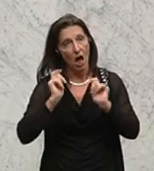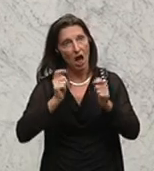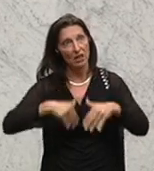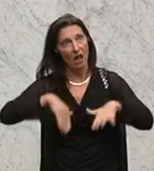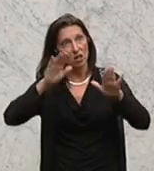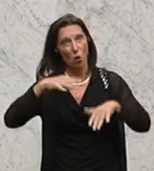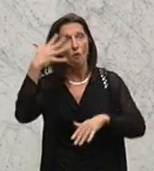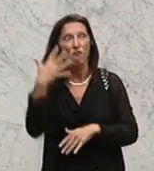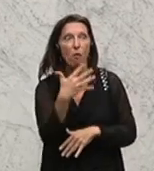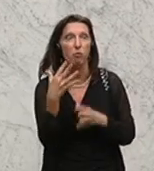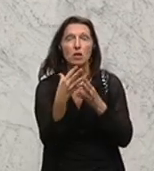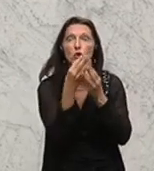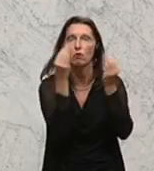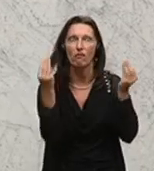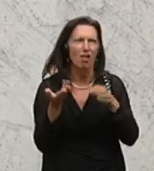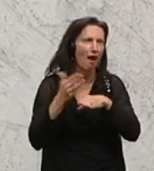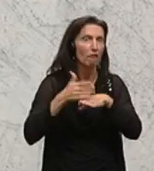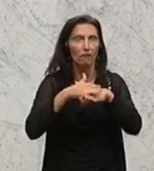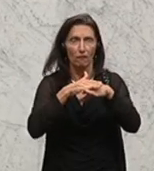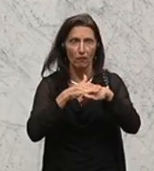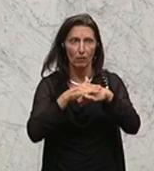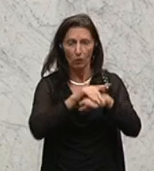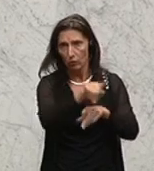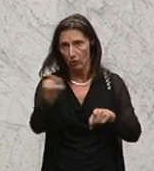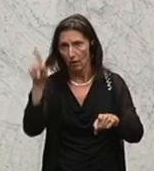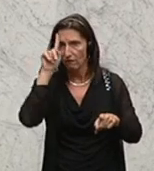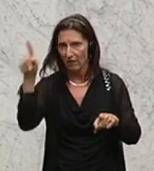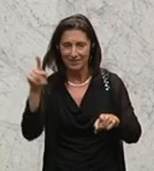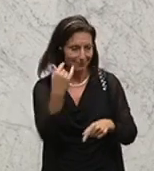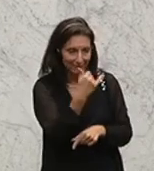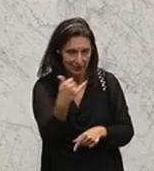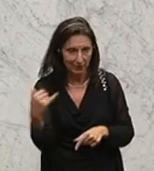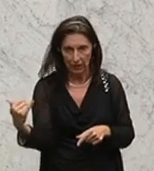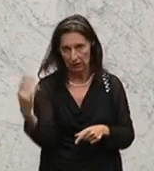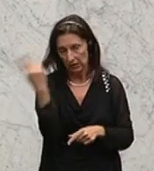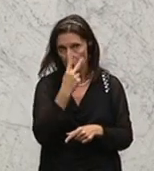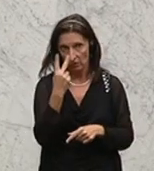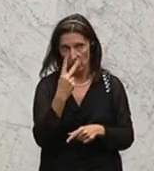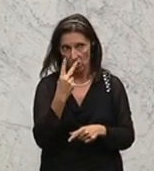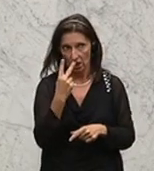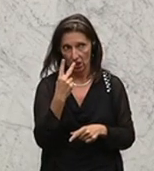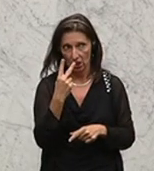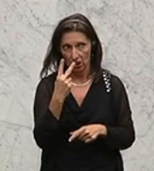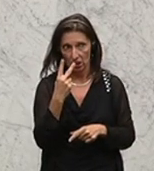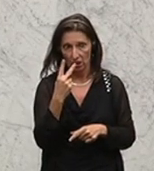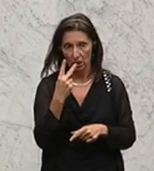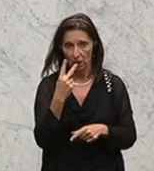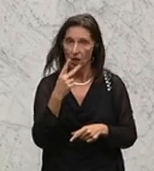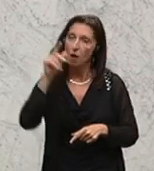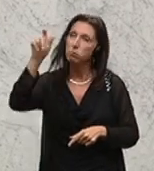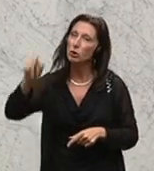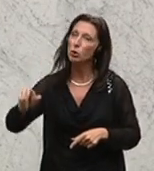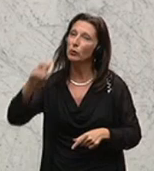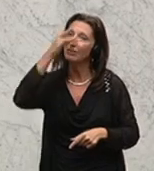verfünffacht. Und wie Sie wissen, muss jeder natürlich, der hier zu uns als Fremder kommt,